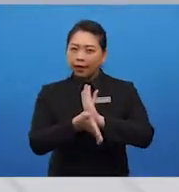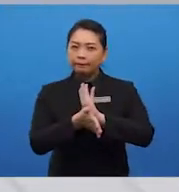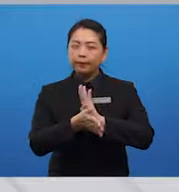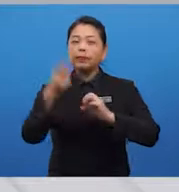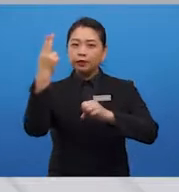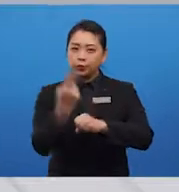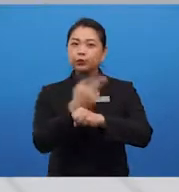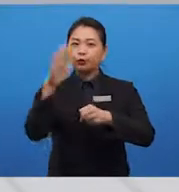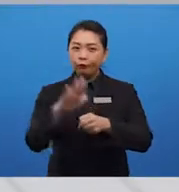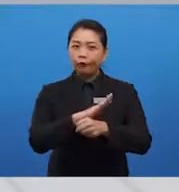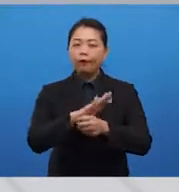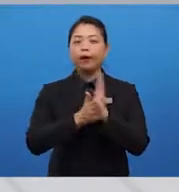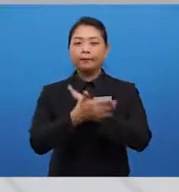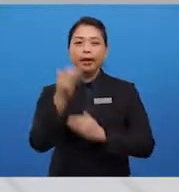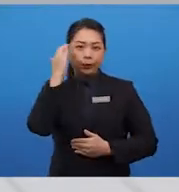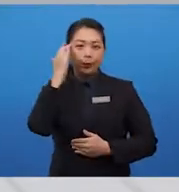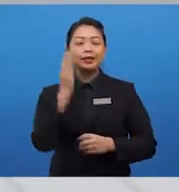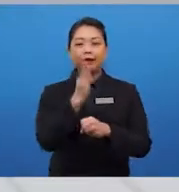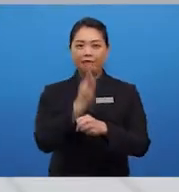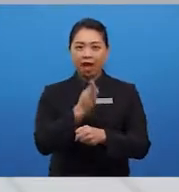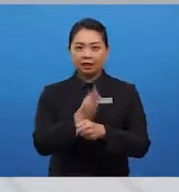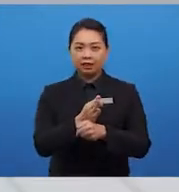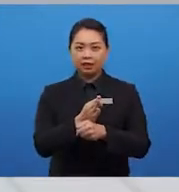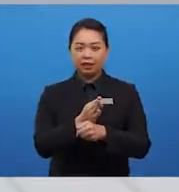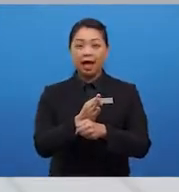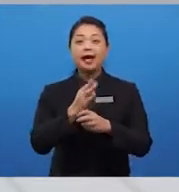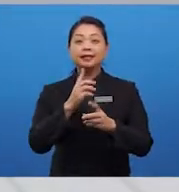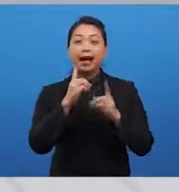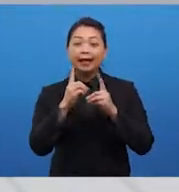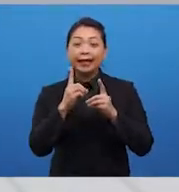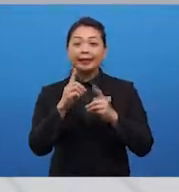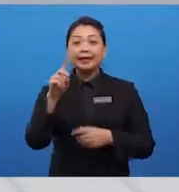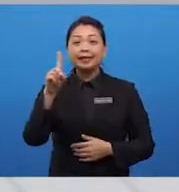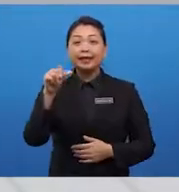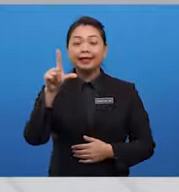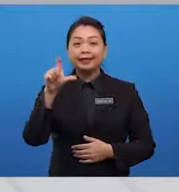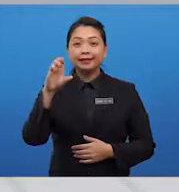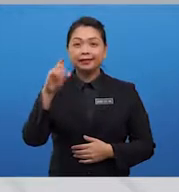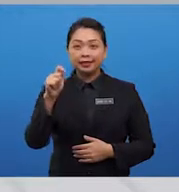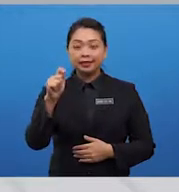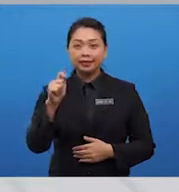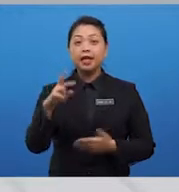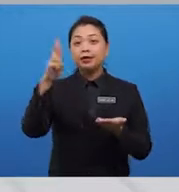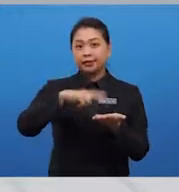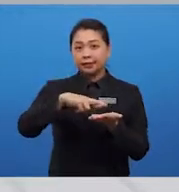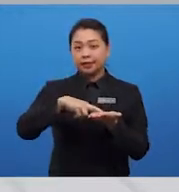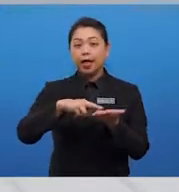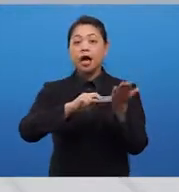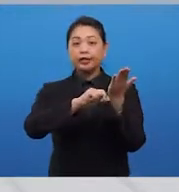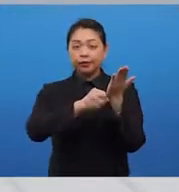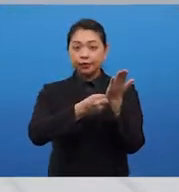mengenai fungsi, dialek, register, naturalness,